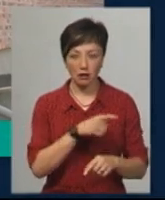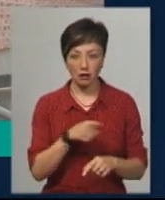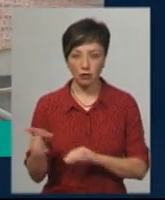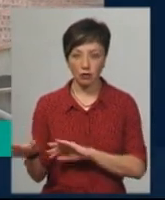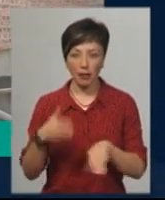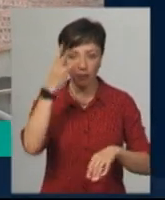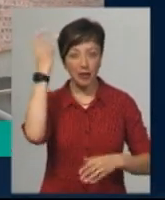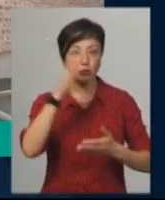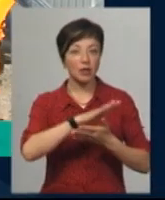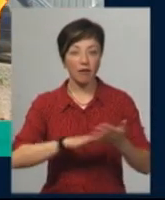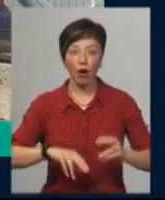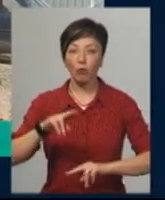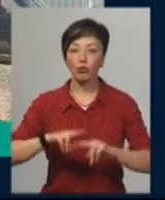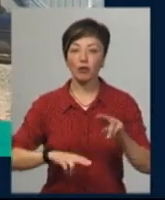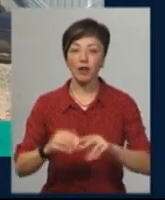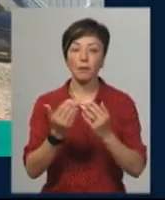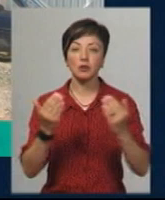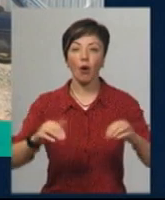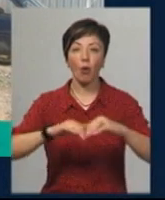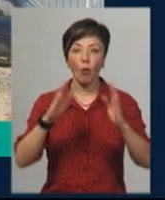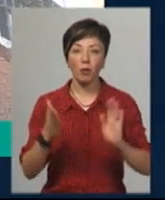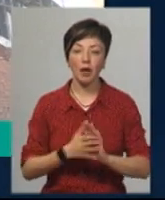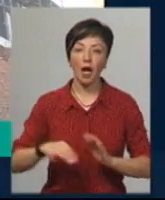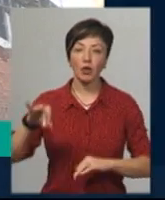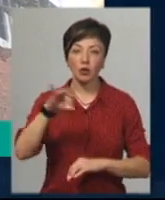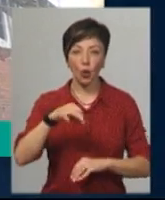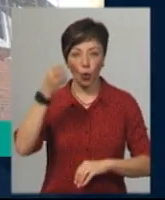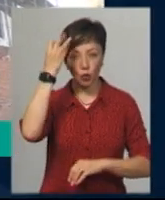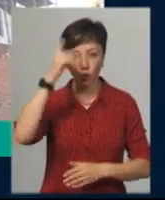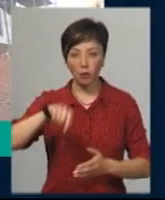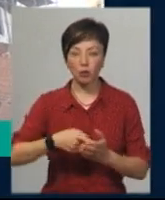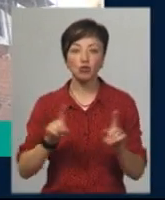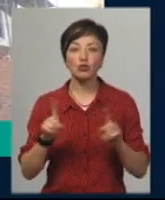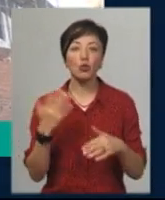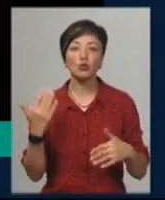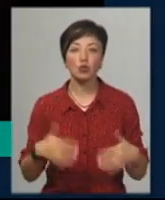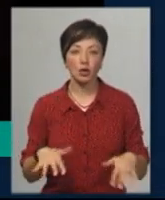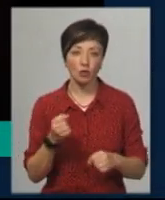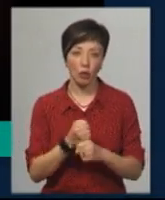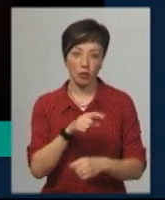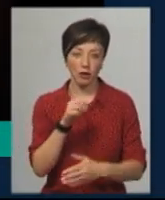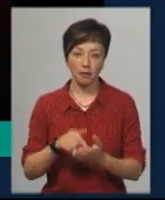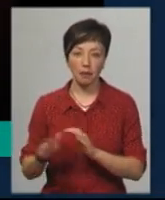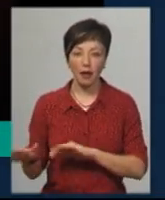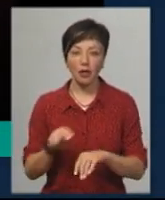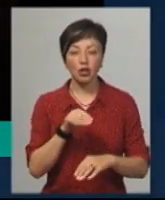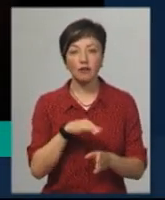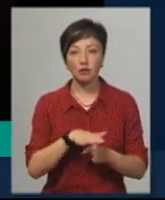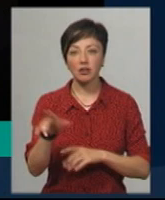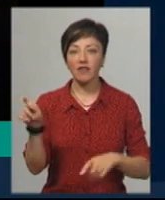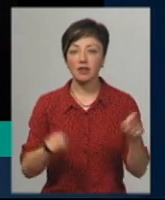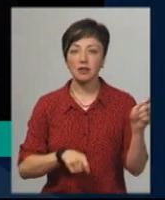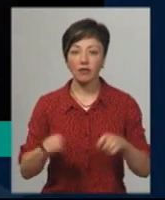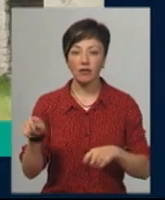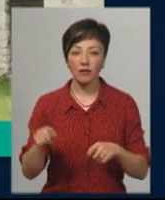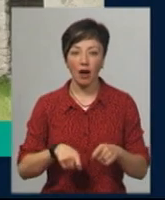Хмельницькому триває будівництво музейного комплексу історії та культури міста, що наразі зроблено. Чи відбудеться щорічний фестиваль